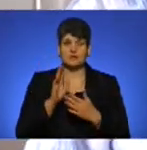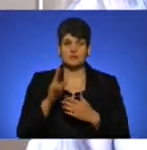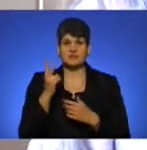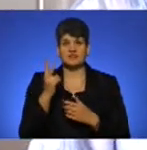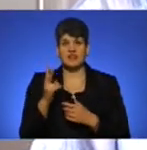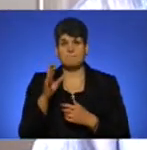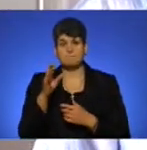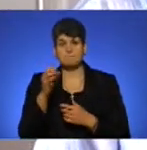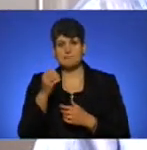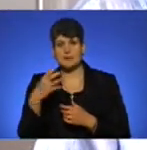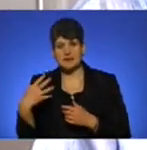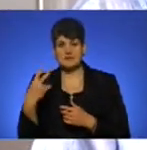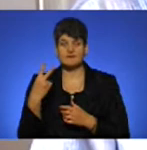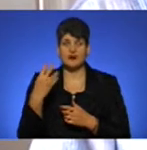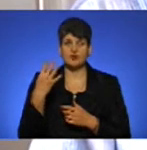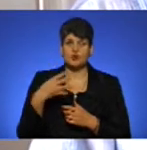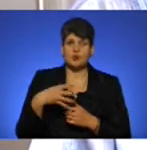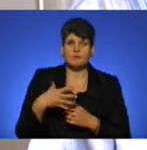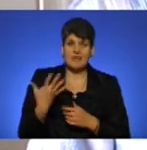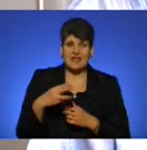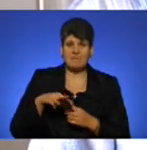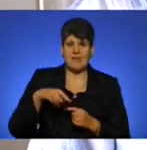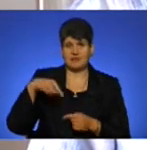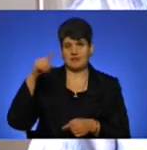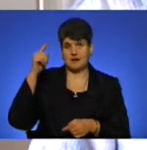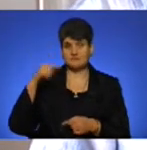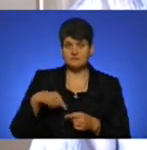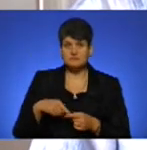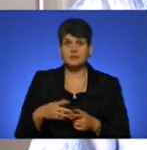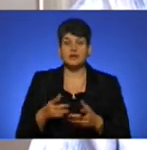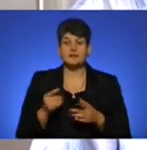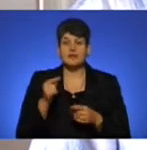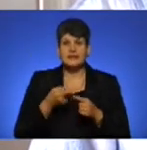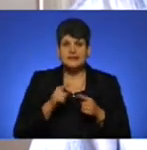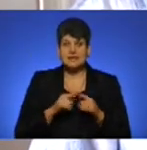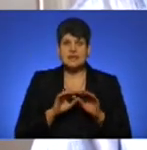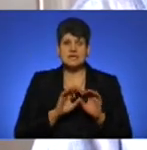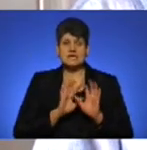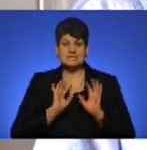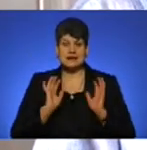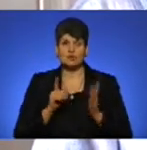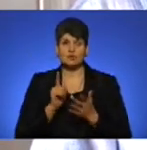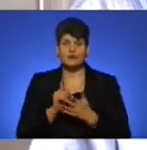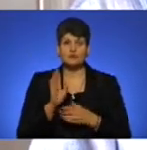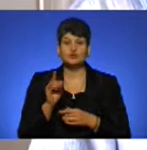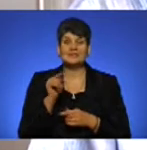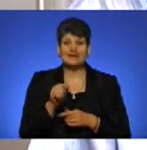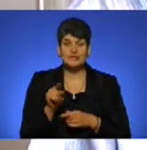,15-2,45 метра. Причому цей забор повинен бути такий, який би не